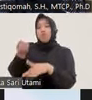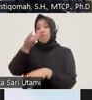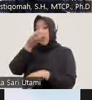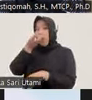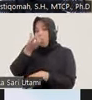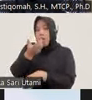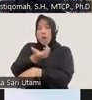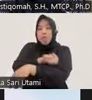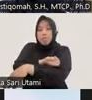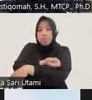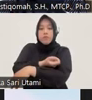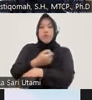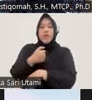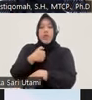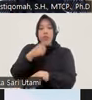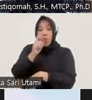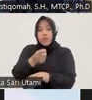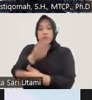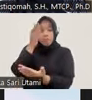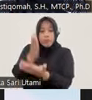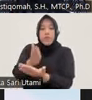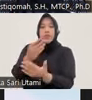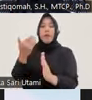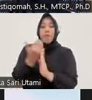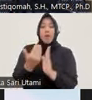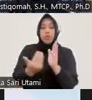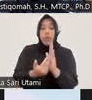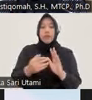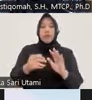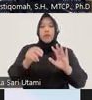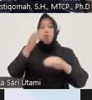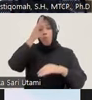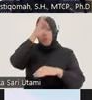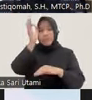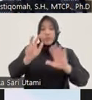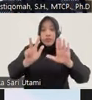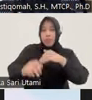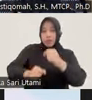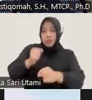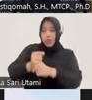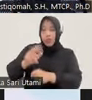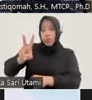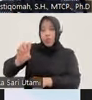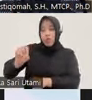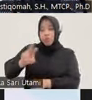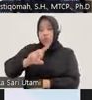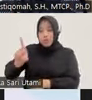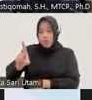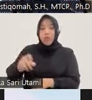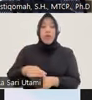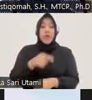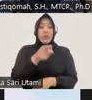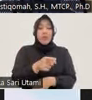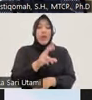pemisahan yang sangat tegas ya di Perpol 8 2021 yang menunjukkan bahwa mereka akan menerapkan RJ